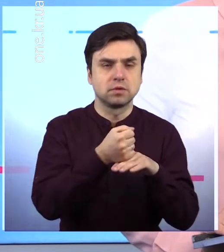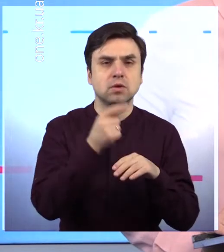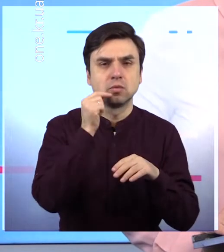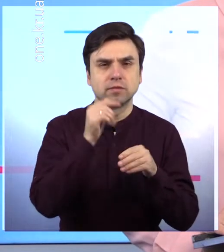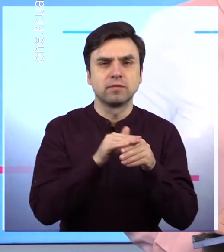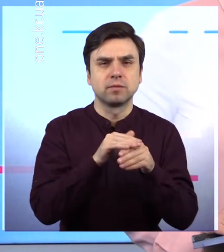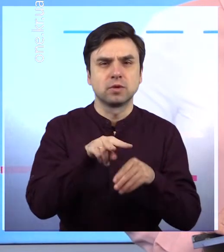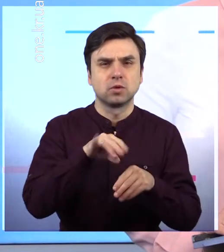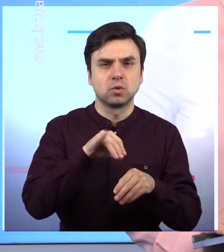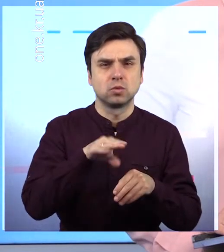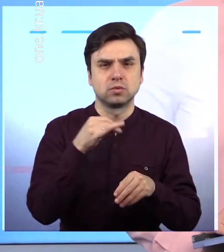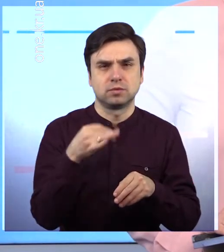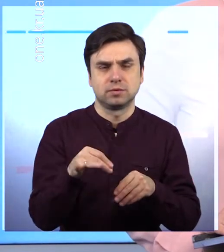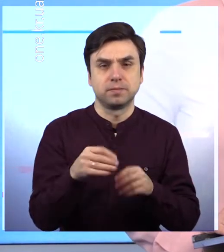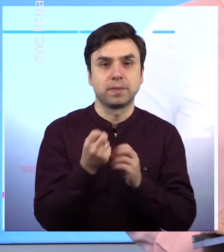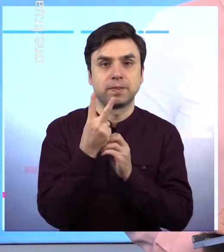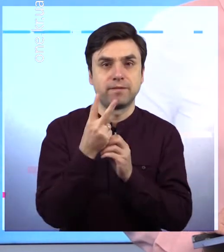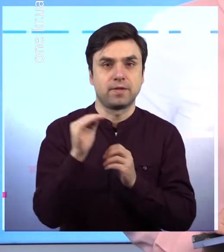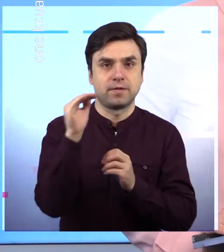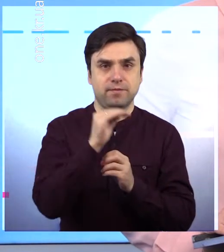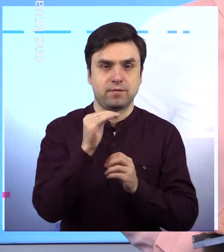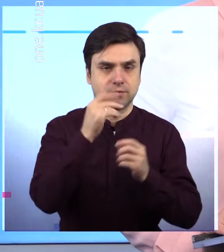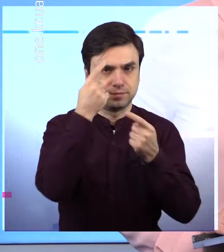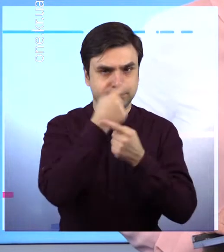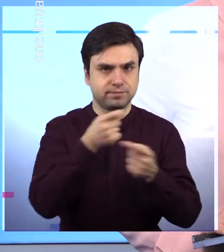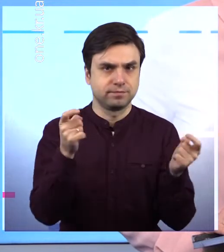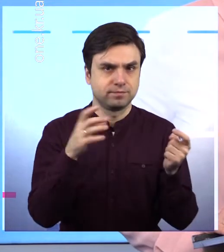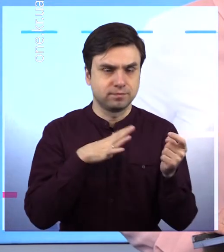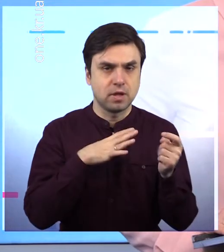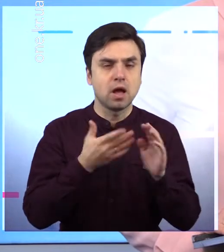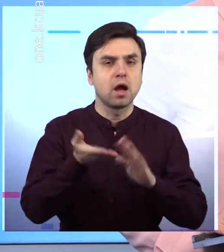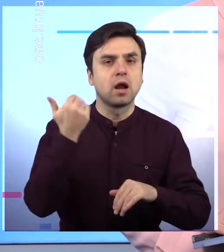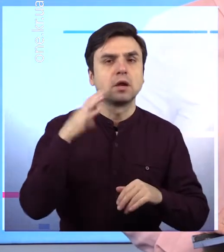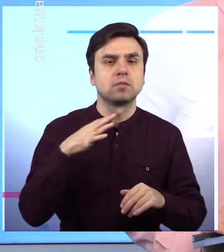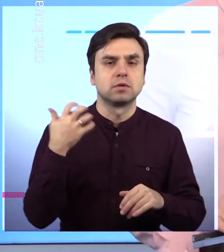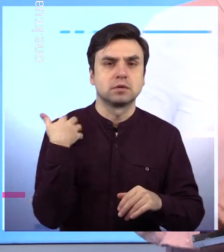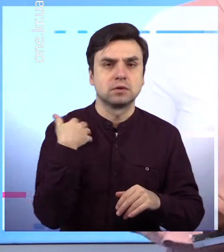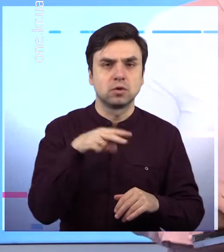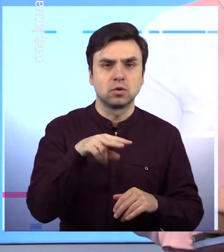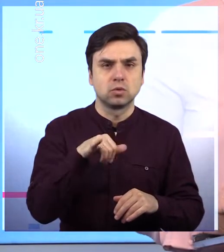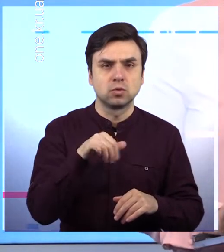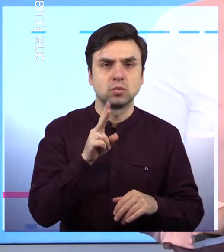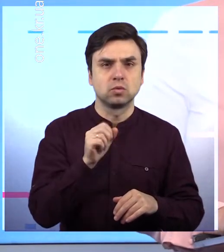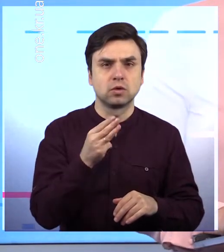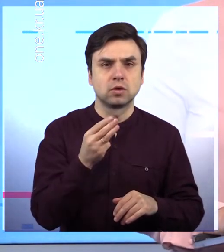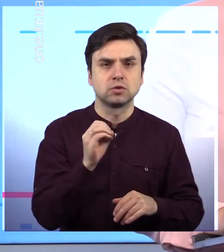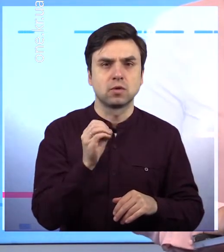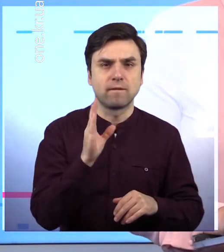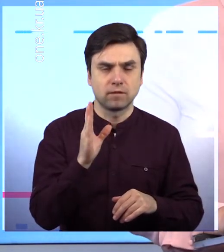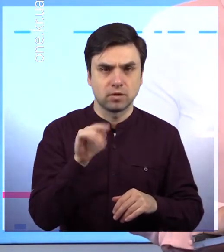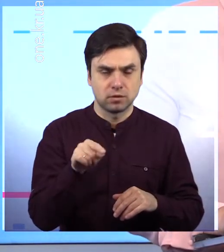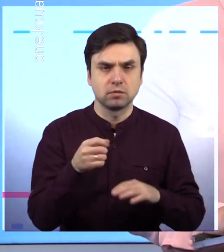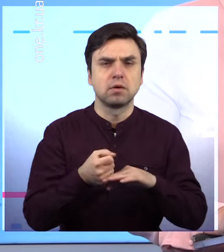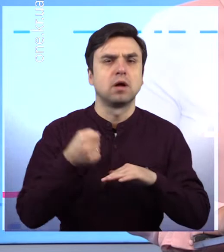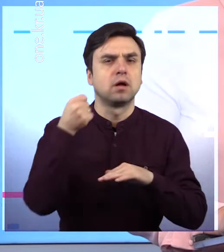складу 12 лютого. Він змінив на посаді Сергія Лукашова, котрого перевели до Кам'янського. Валерій Лютий вже